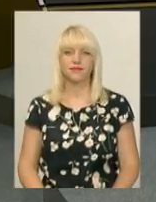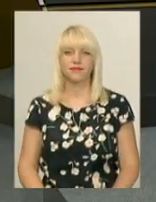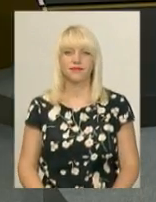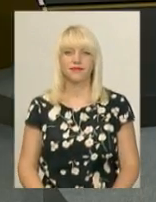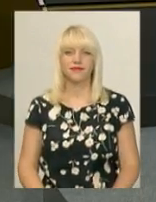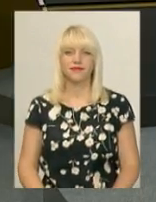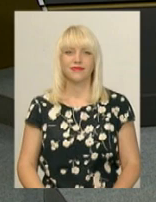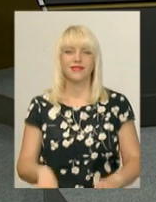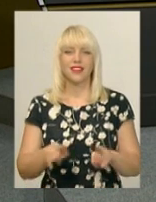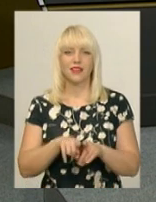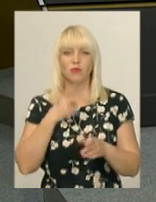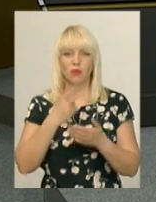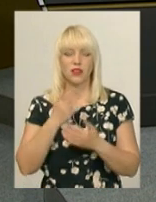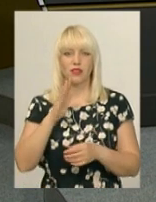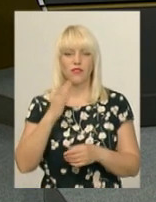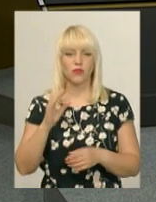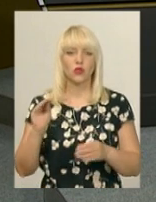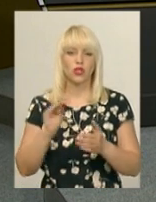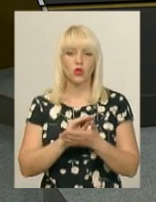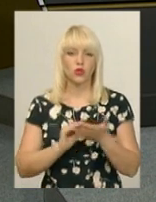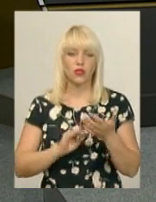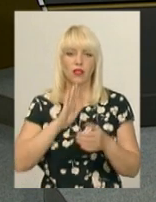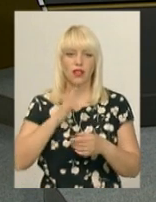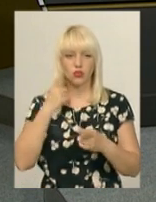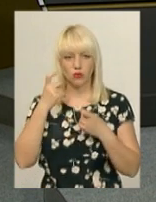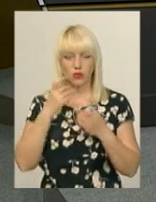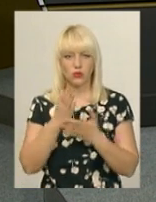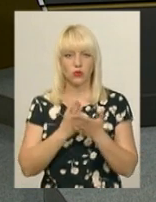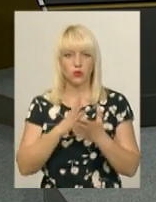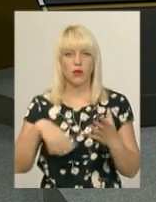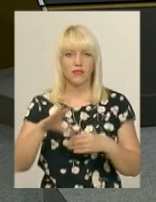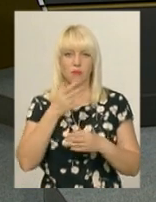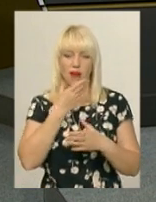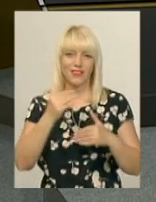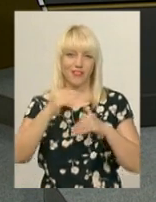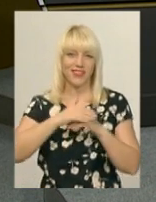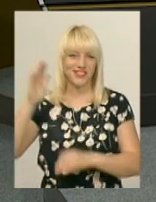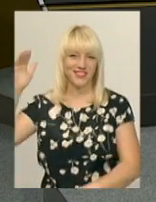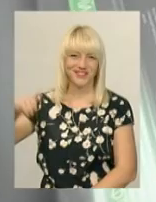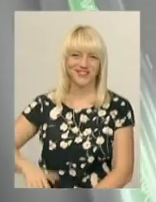Таким побачили вівторок журналісти нашої інформаційної служби. Усім гарного вечора!